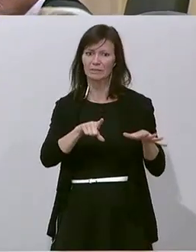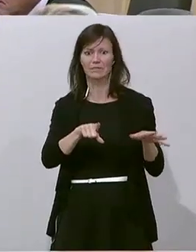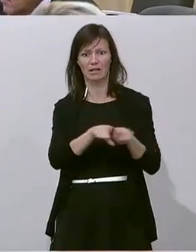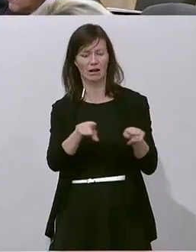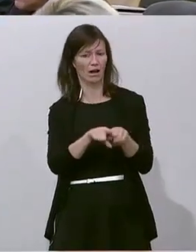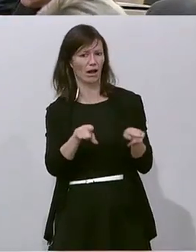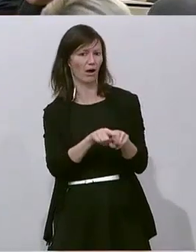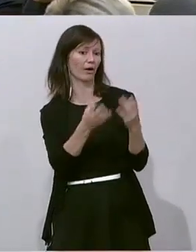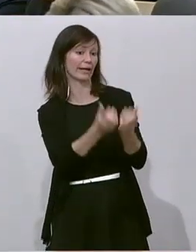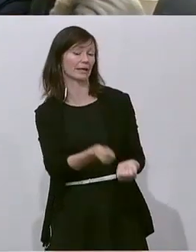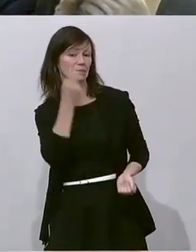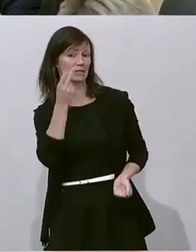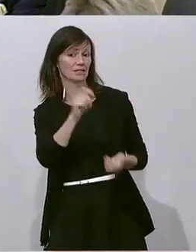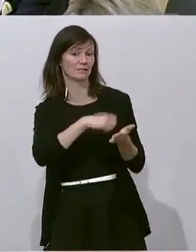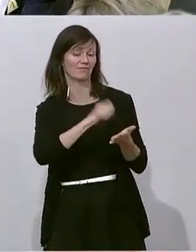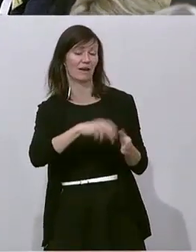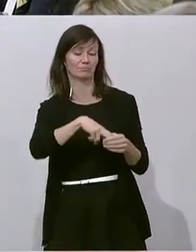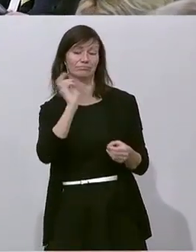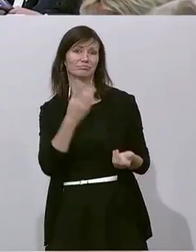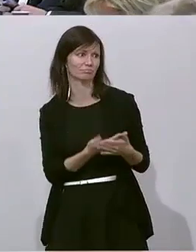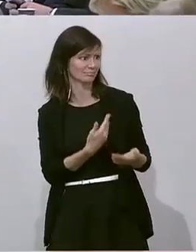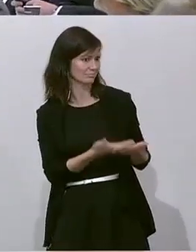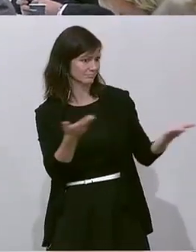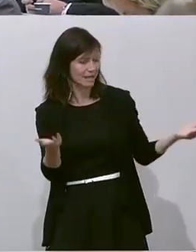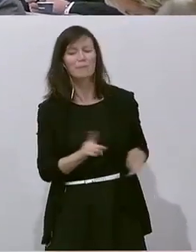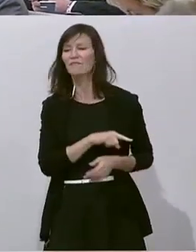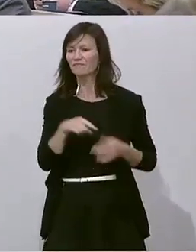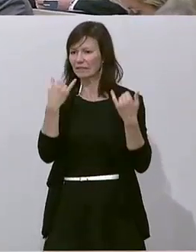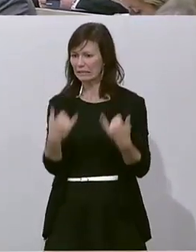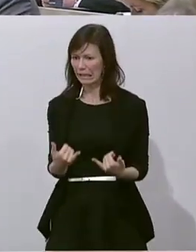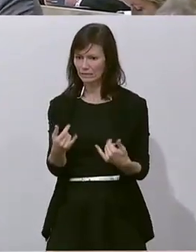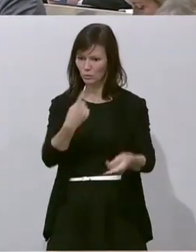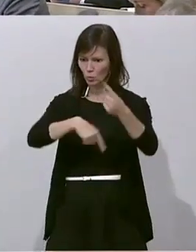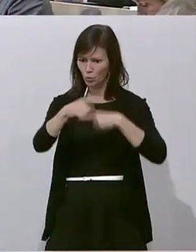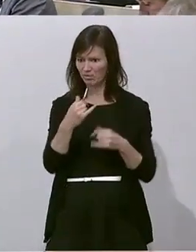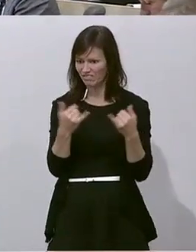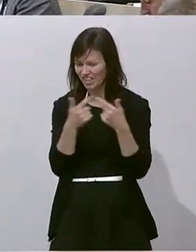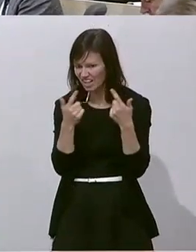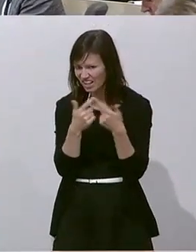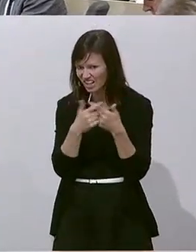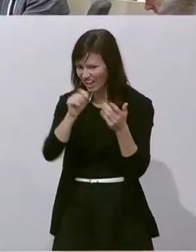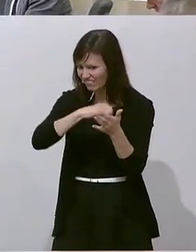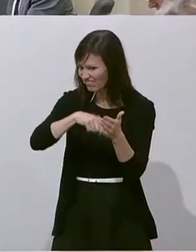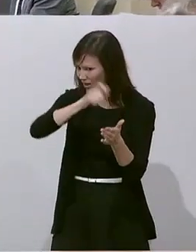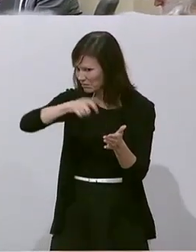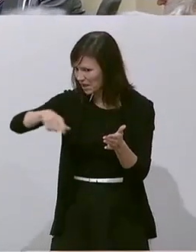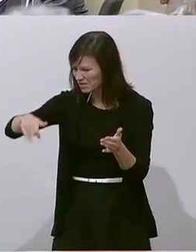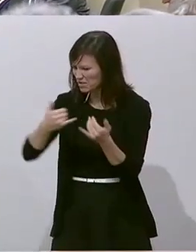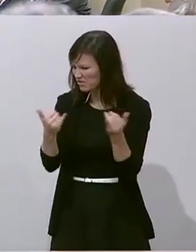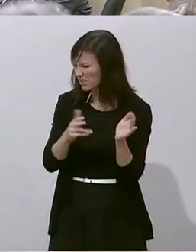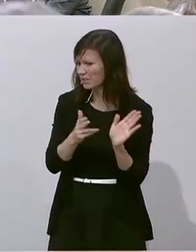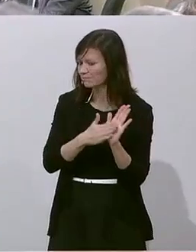Grünen. Ich bin schon gespannt, wie Sie das den Wählern jetzt erklären wollen, weil auch hier diese Abschaffung der